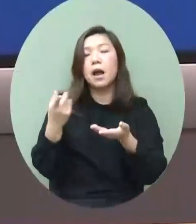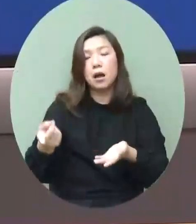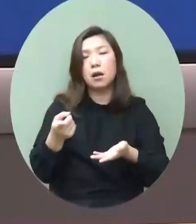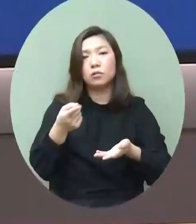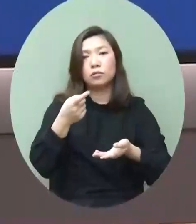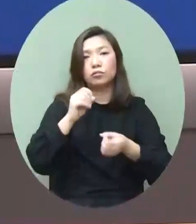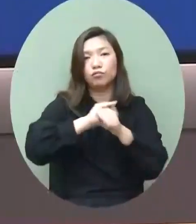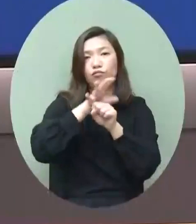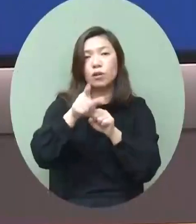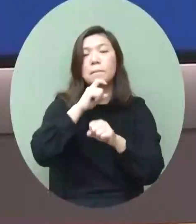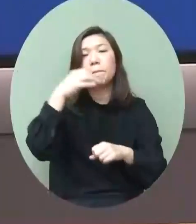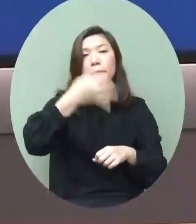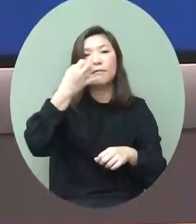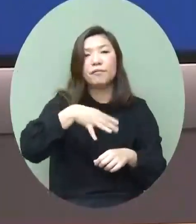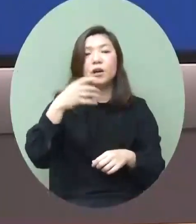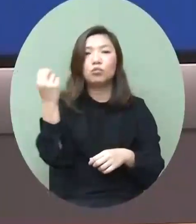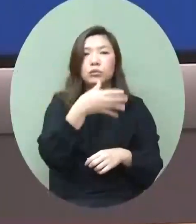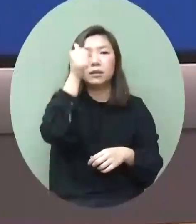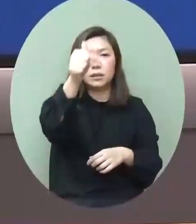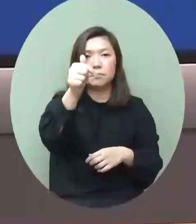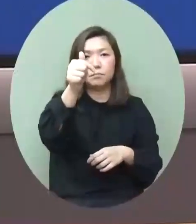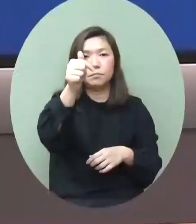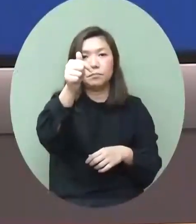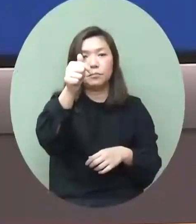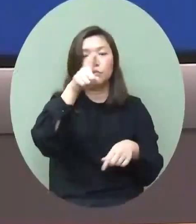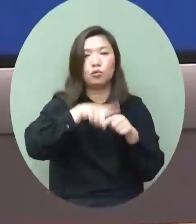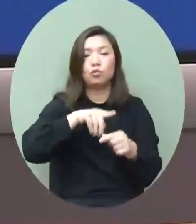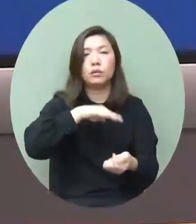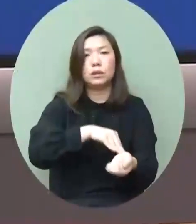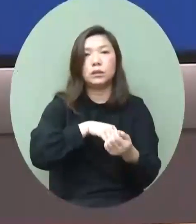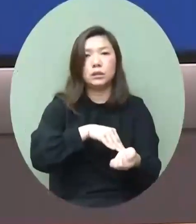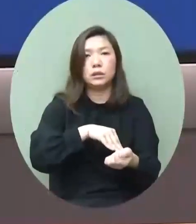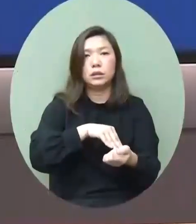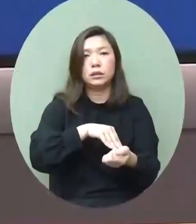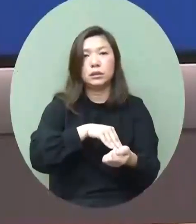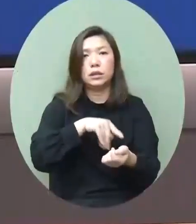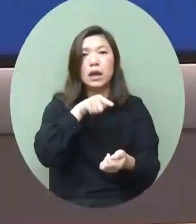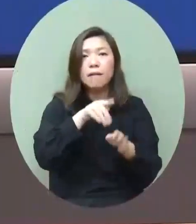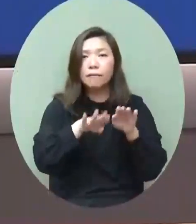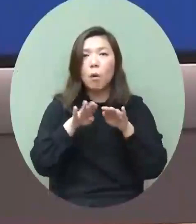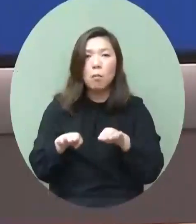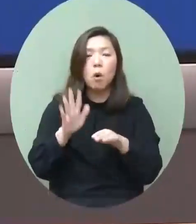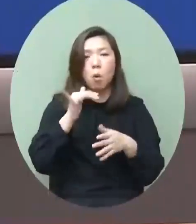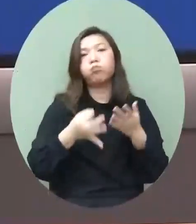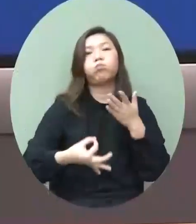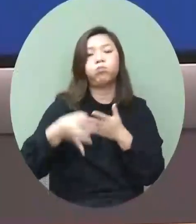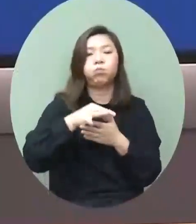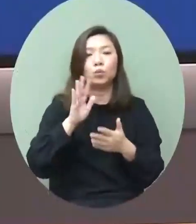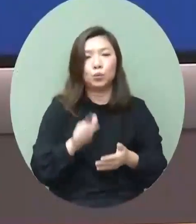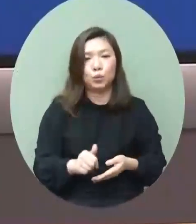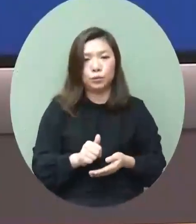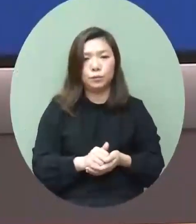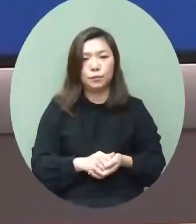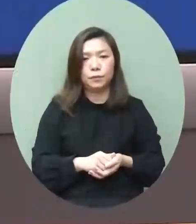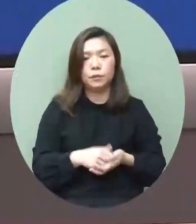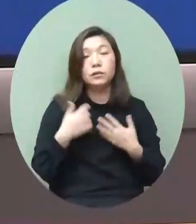費的療程就是可以看十次中醫的但這些服務可以提升這個就是